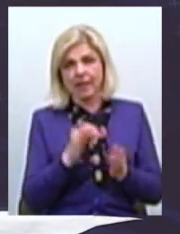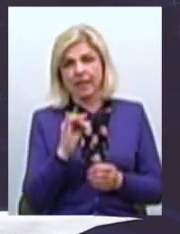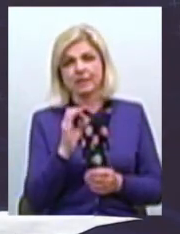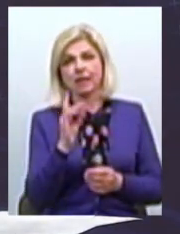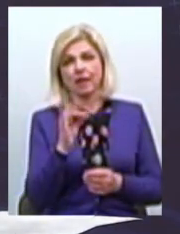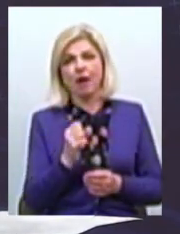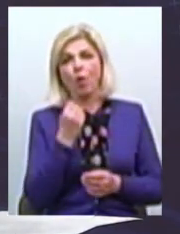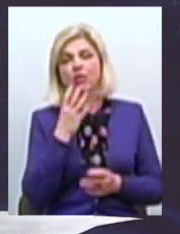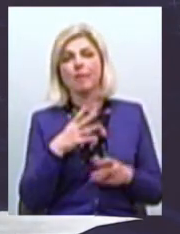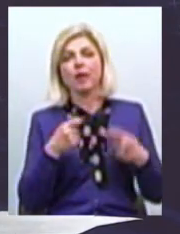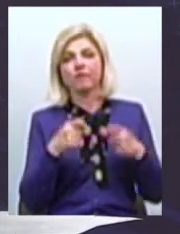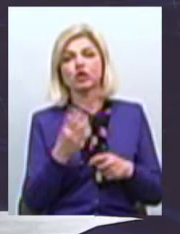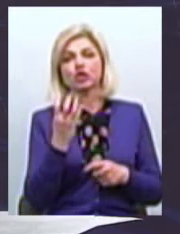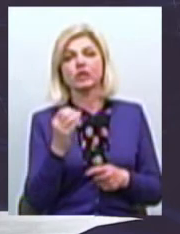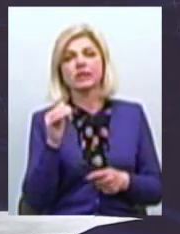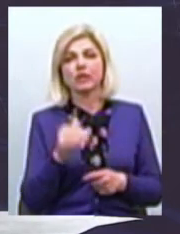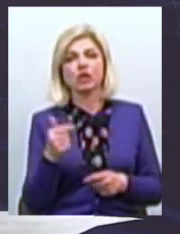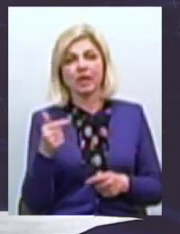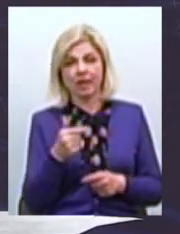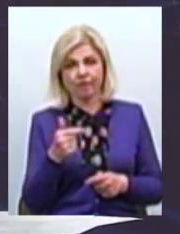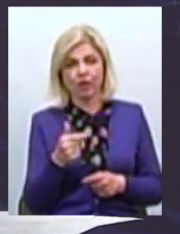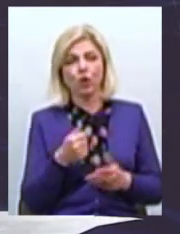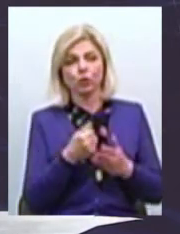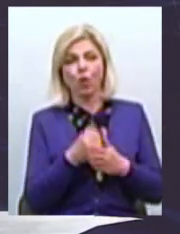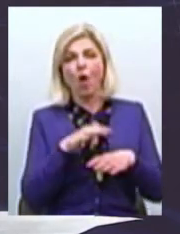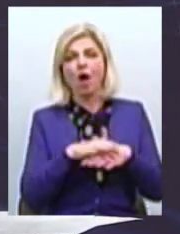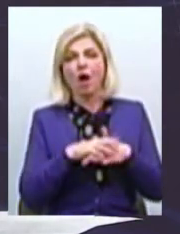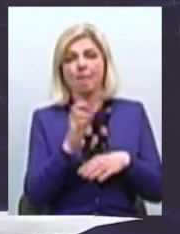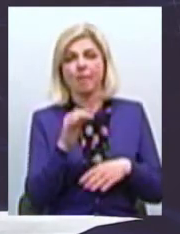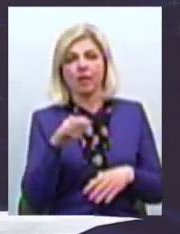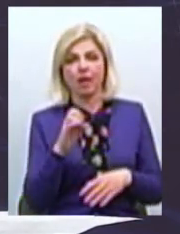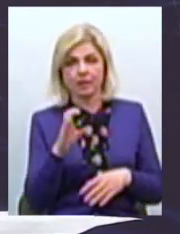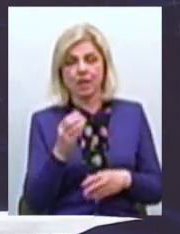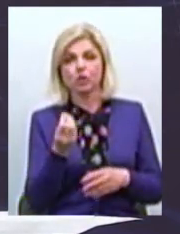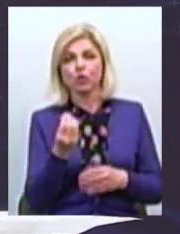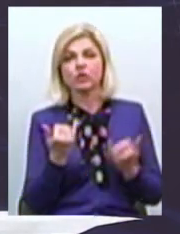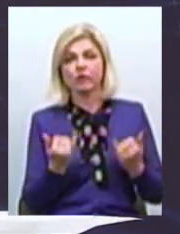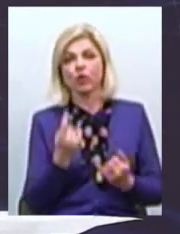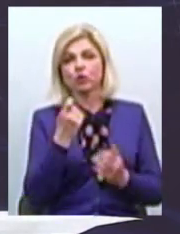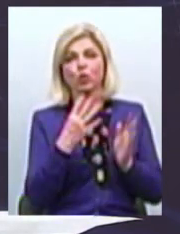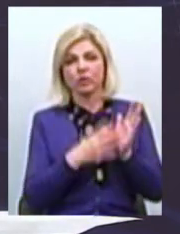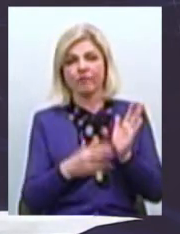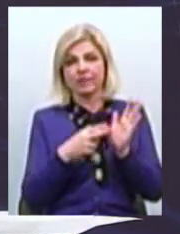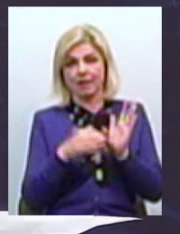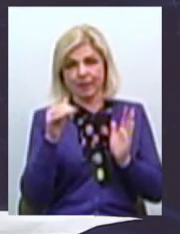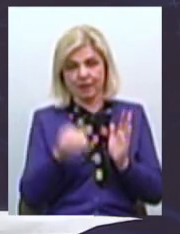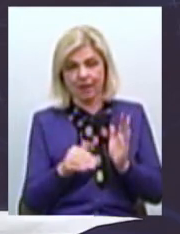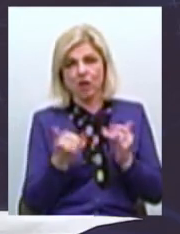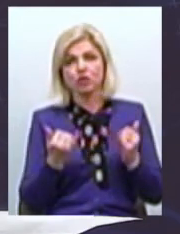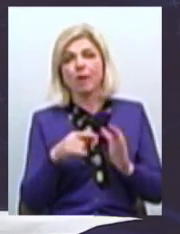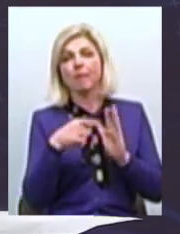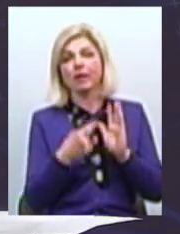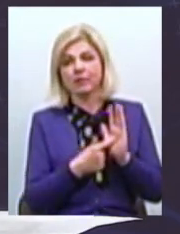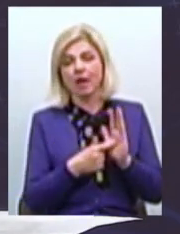2012 році, 400 тисяч гривень відповідно до балансу Вартість іскри сьогодні 197 тисяч Тепер питання, за яке